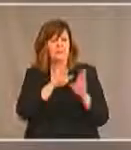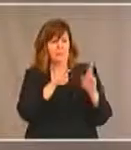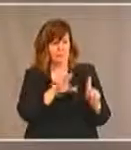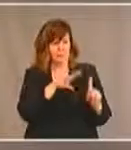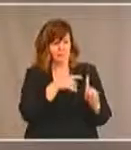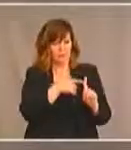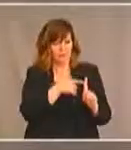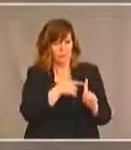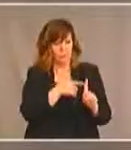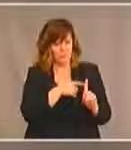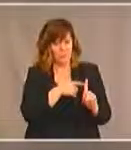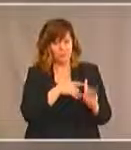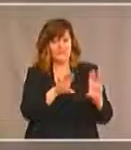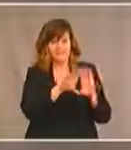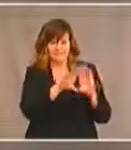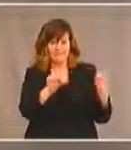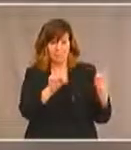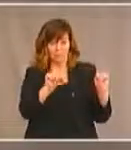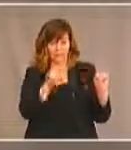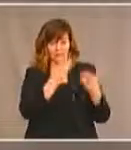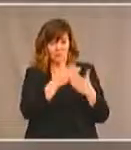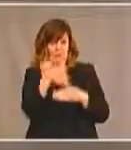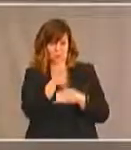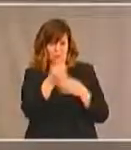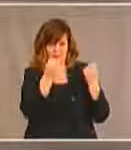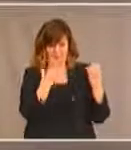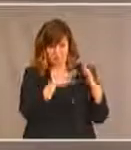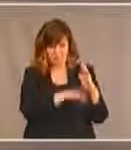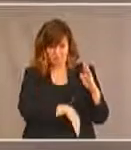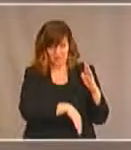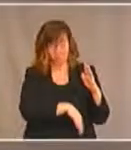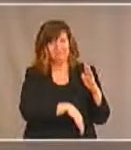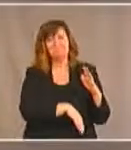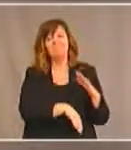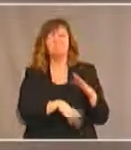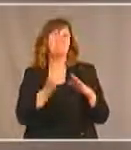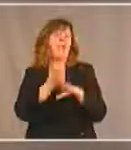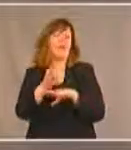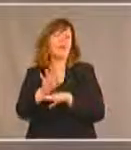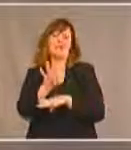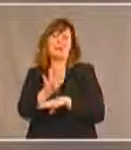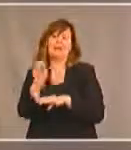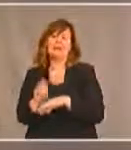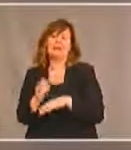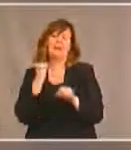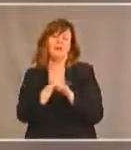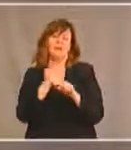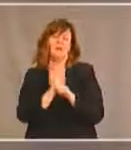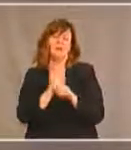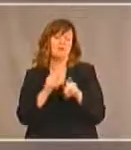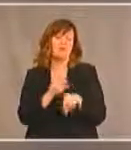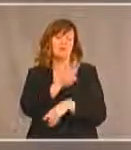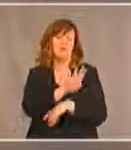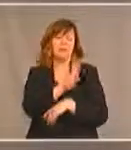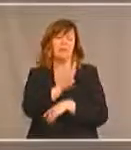moins qu'un diplôme d'école secondaire n'est admissible qu'à 4% des emplois. La recherche nous montre aussi que 42%